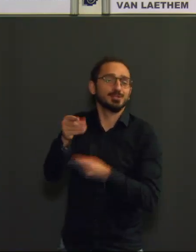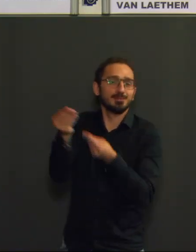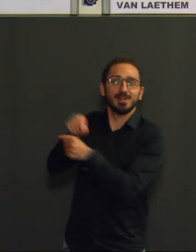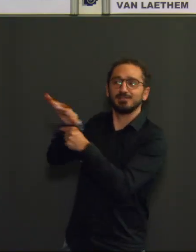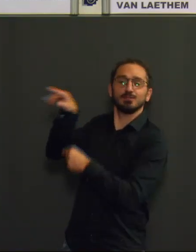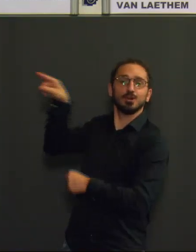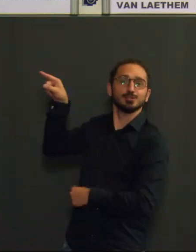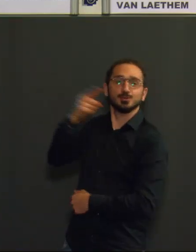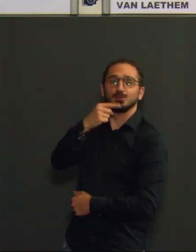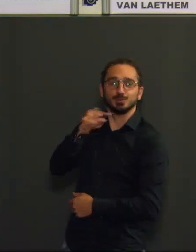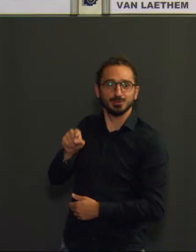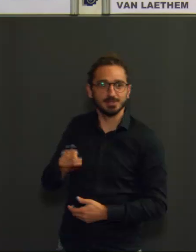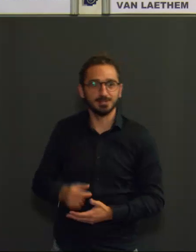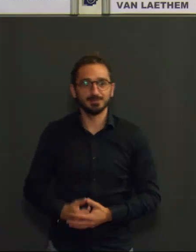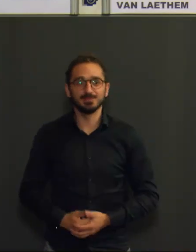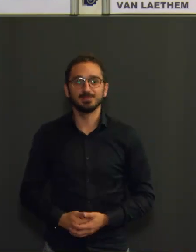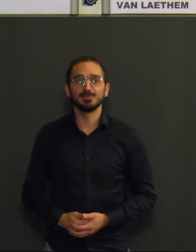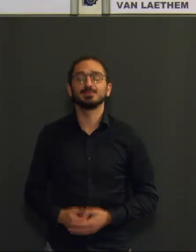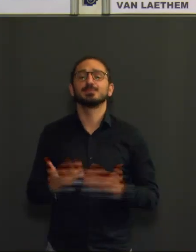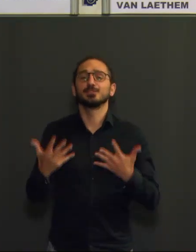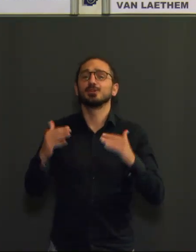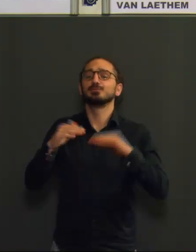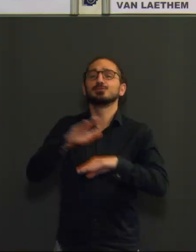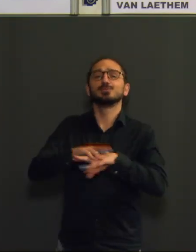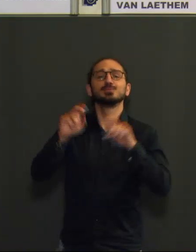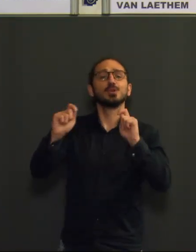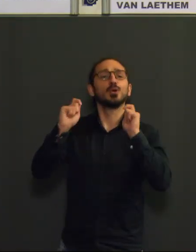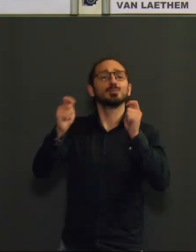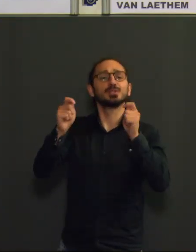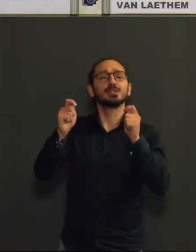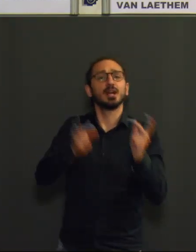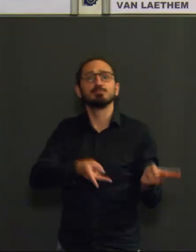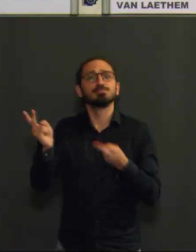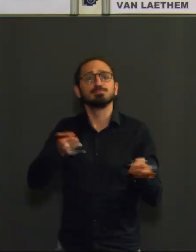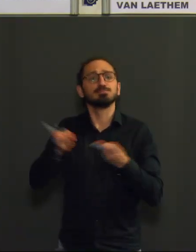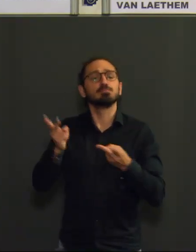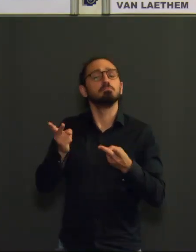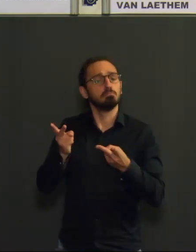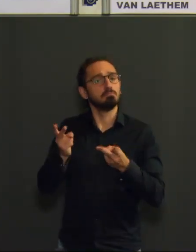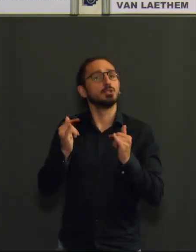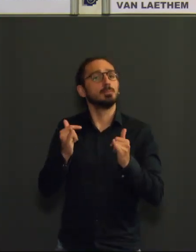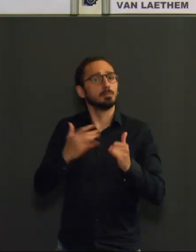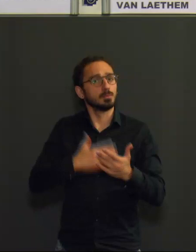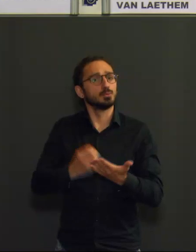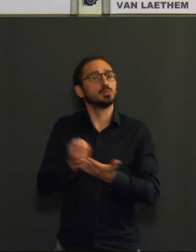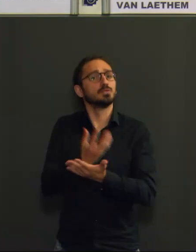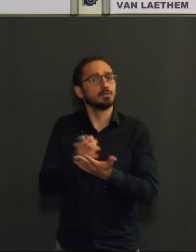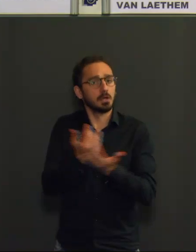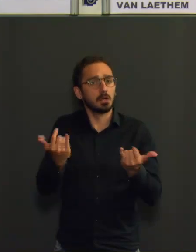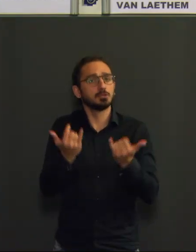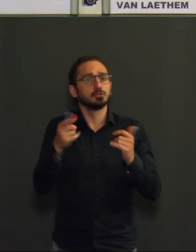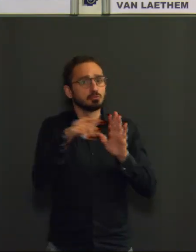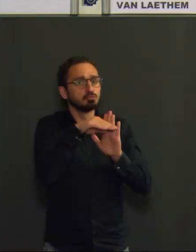aux hospitalisations, là, les nouvelles sont bonnes, puisqu'au niveau des hospitalisations, nous avons une diminution. On a eu,